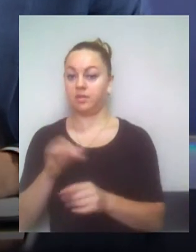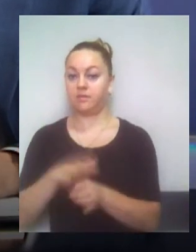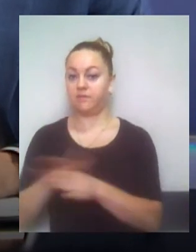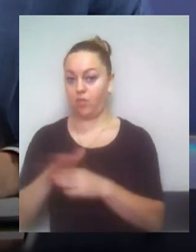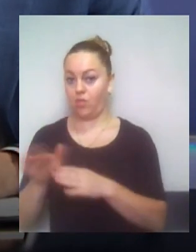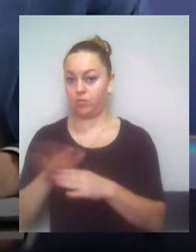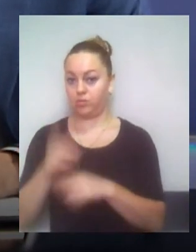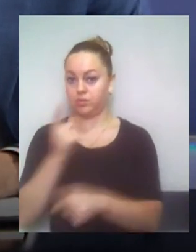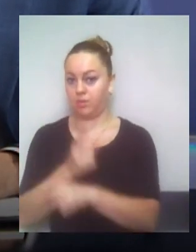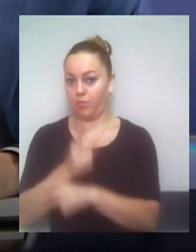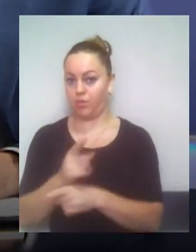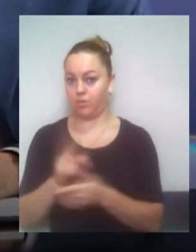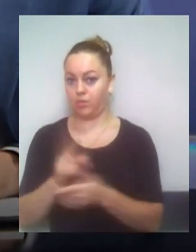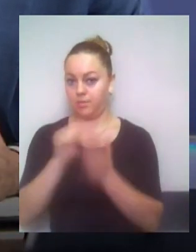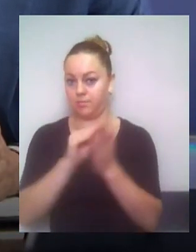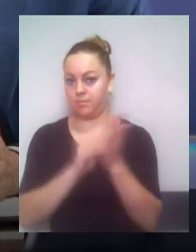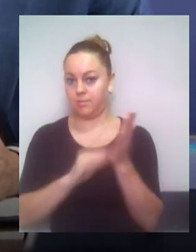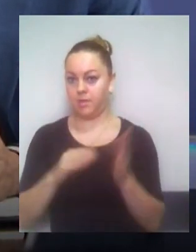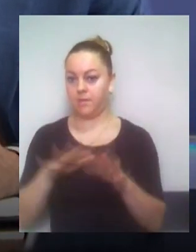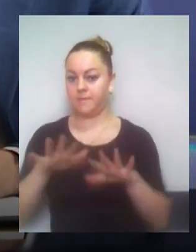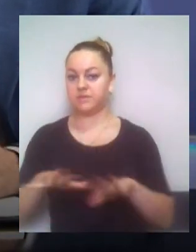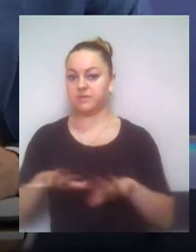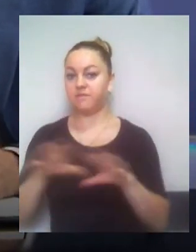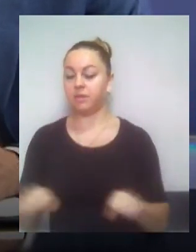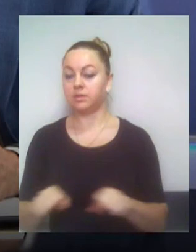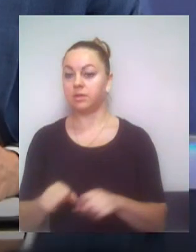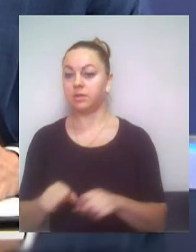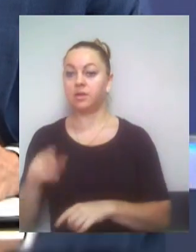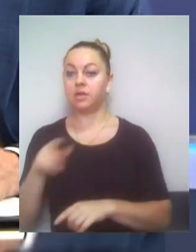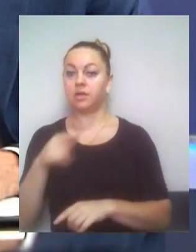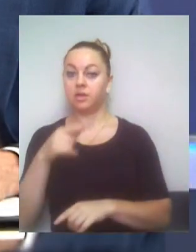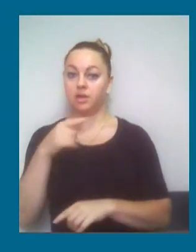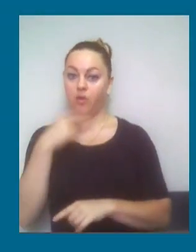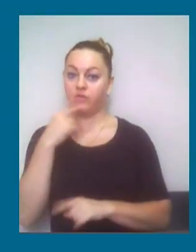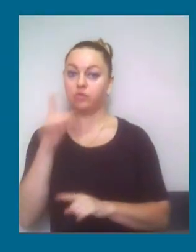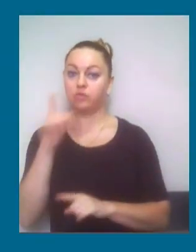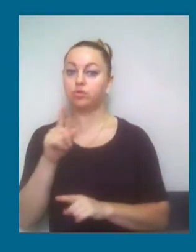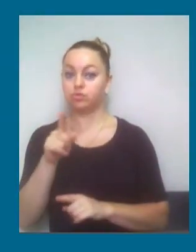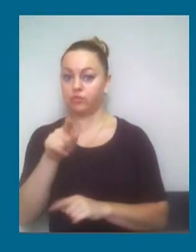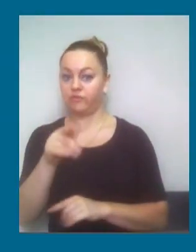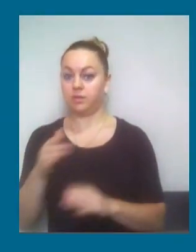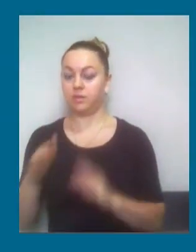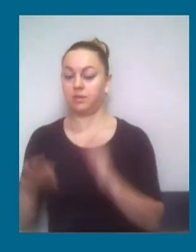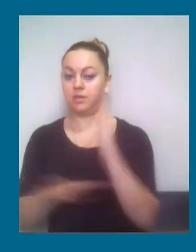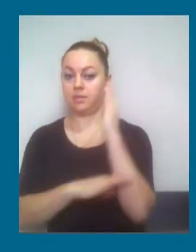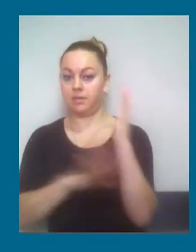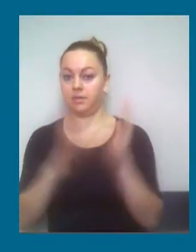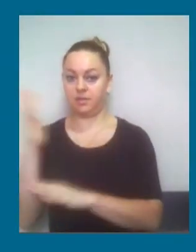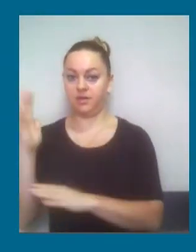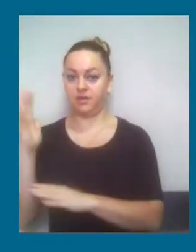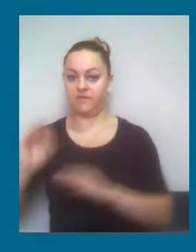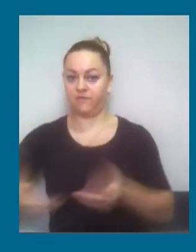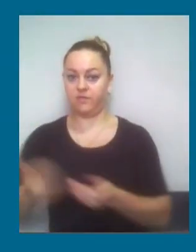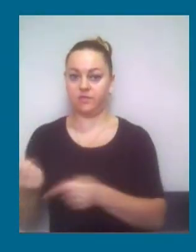Прокоментуйте це і, будь ласка, також реакція на видалення зелених насаджень. Про видалення зелених насаджень мені стало